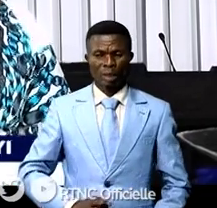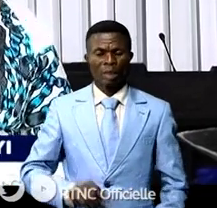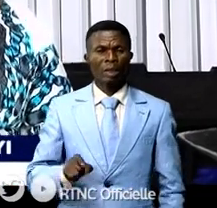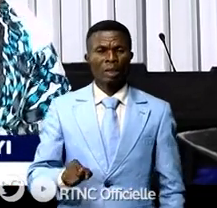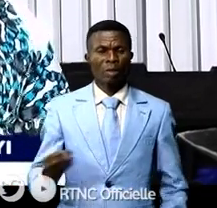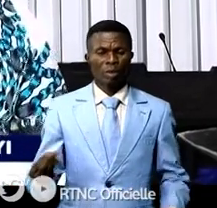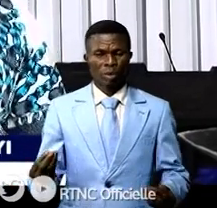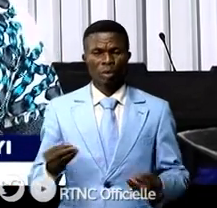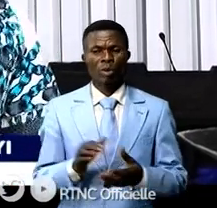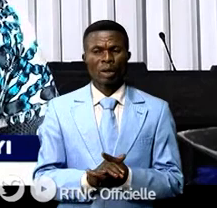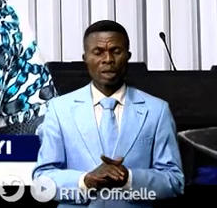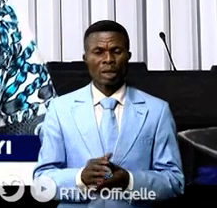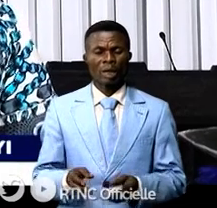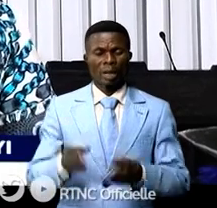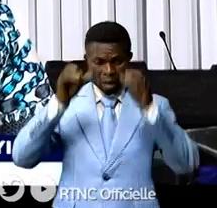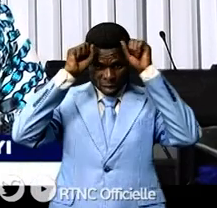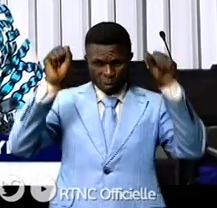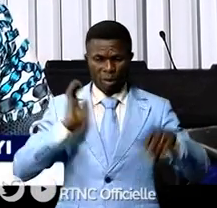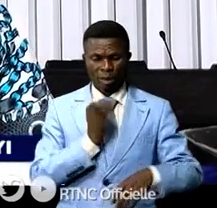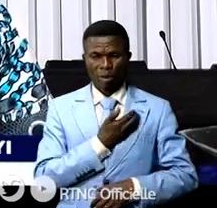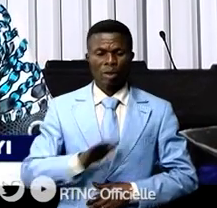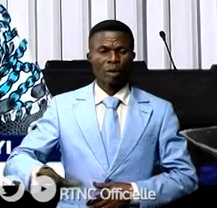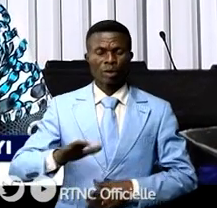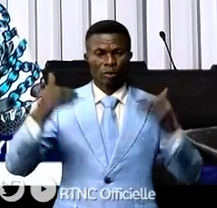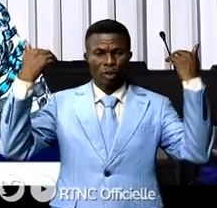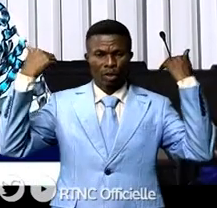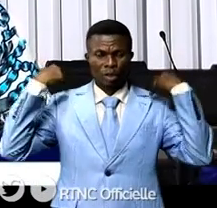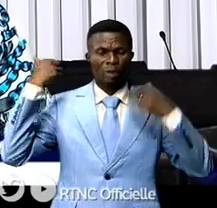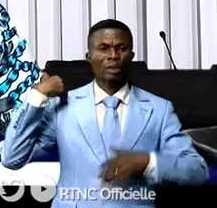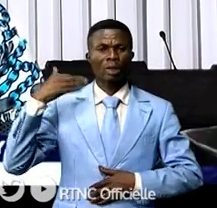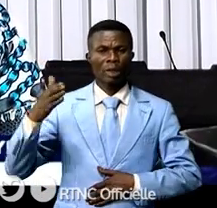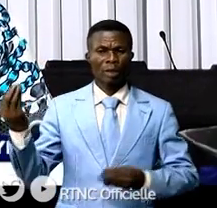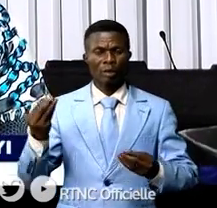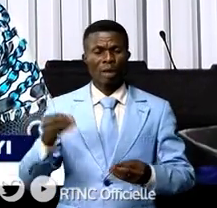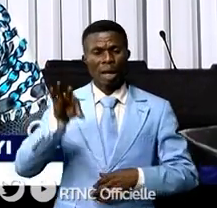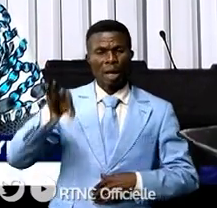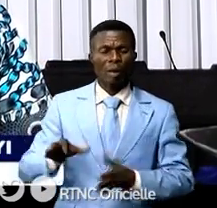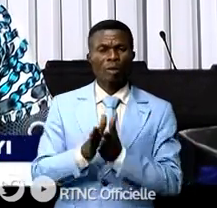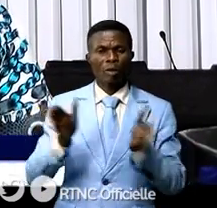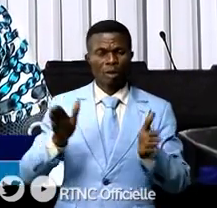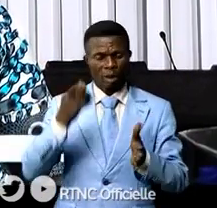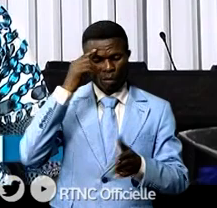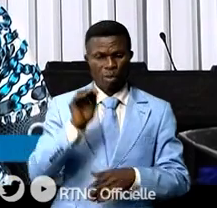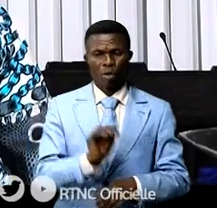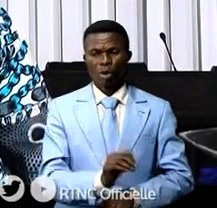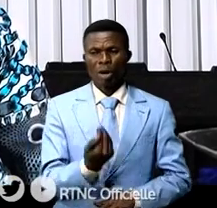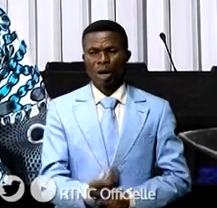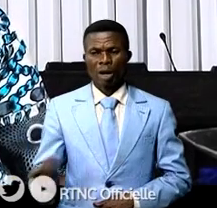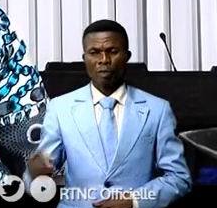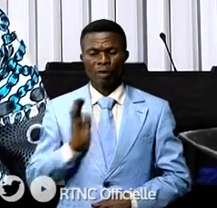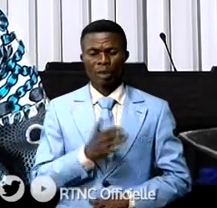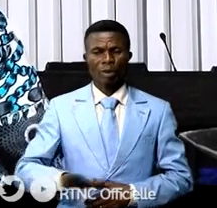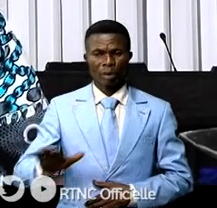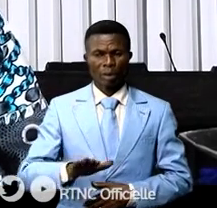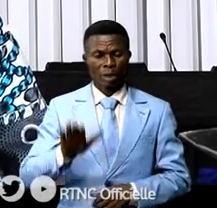de Tchilombo président de la République chef de l'Etat pour l'intérêt qu'il porte aux enfants de la République. D'où